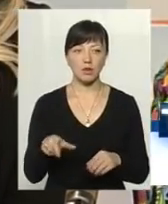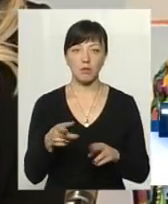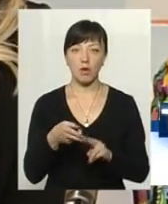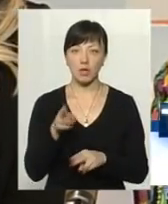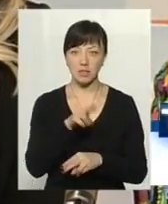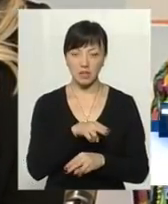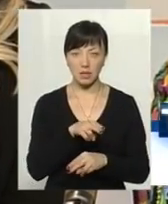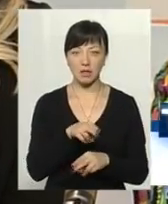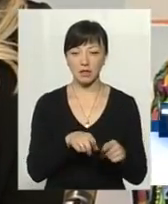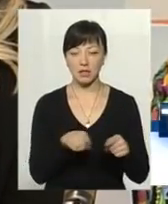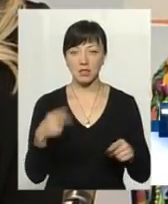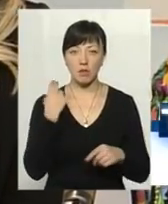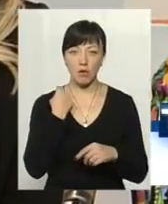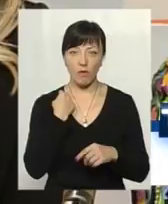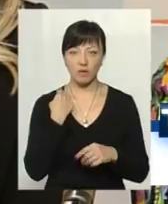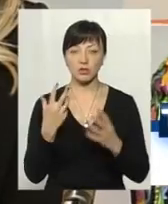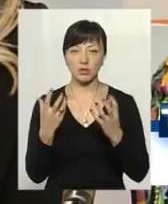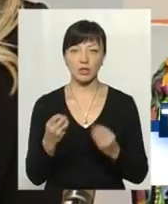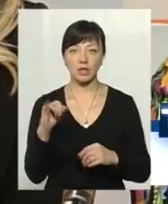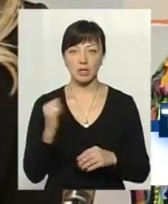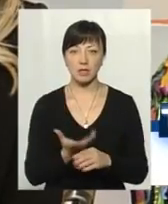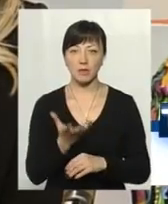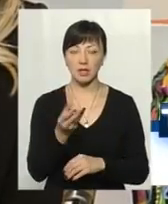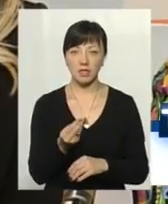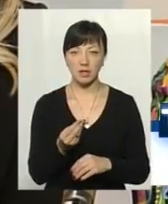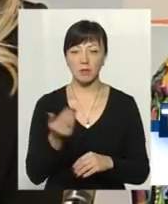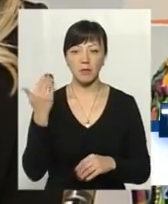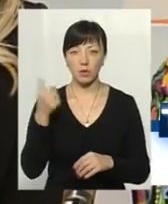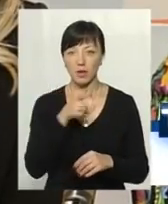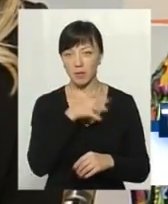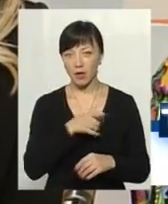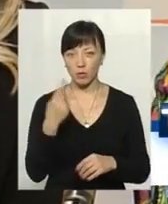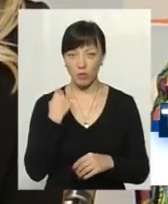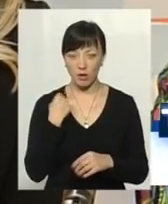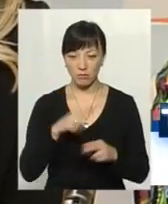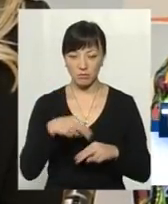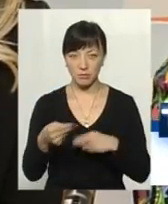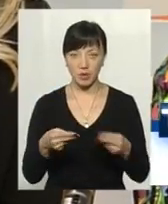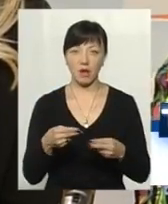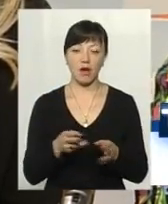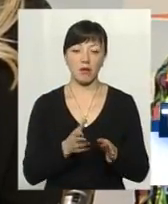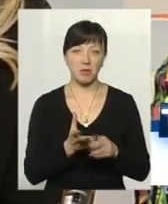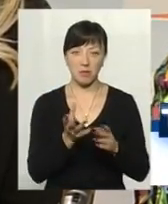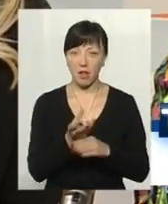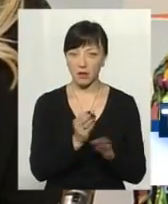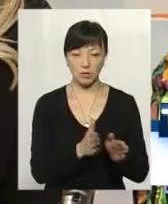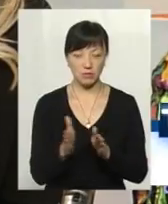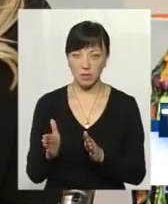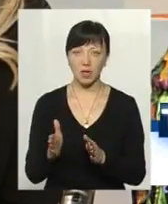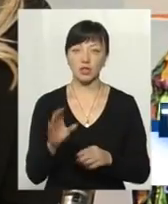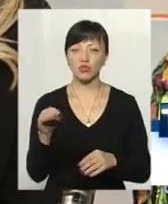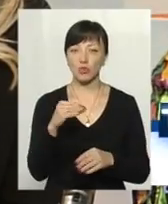погасили поточну заборгованість, а і заплатили ще й за минули періоди борги. Тобто, розрахунки нормальні. За жовтень